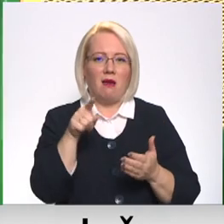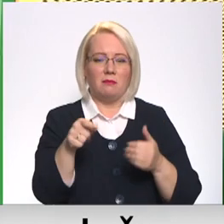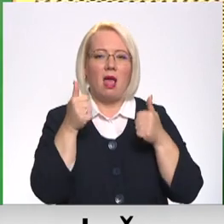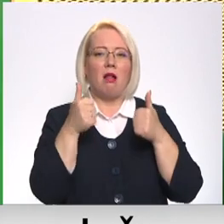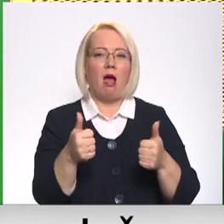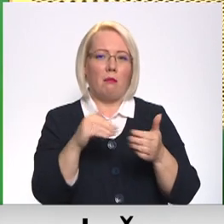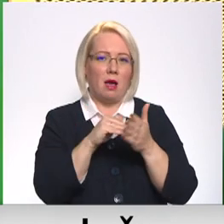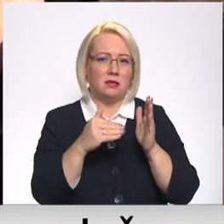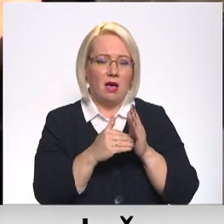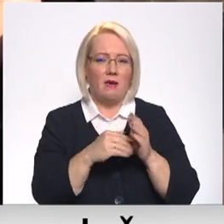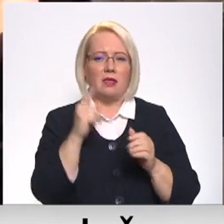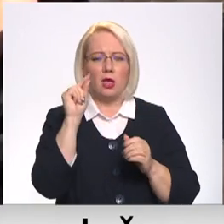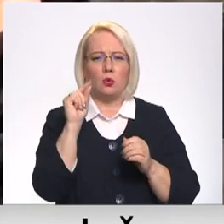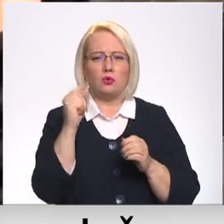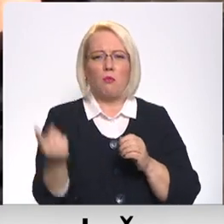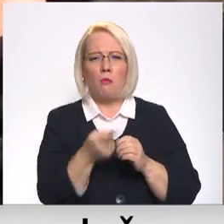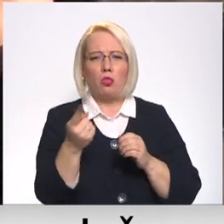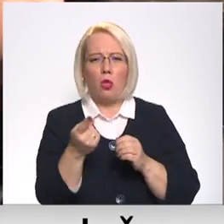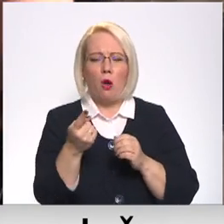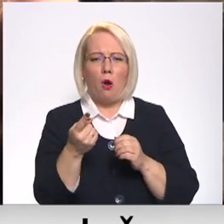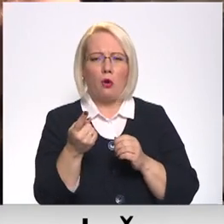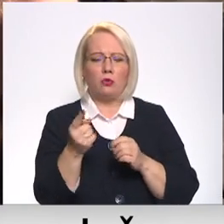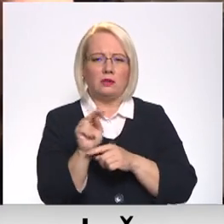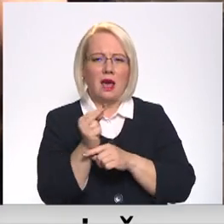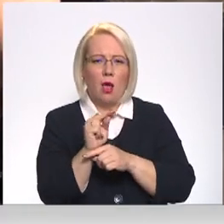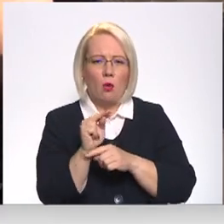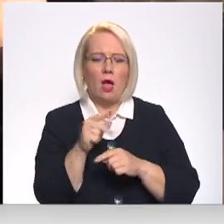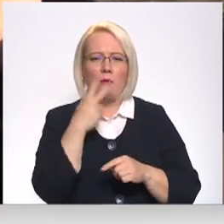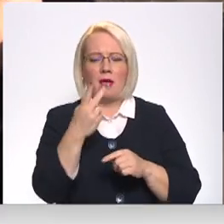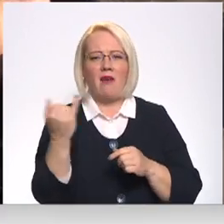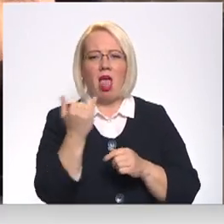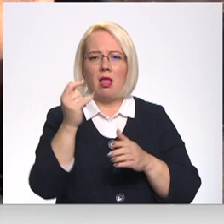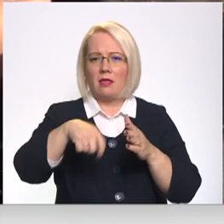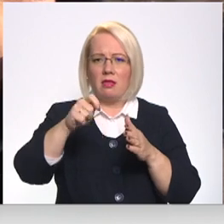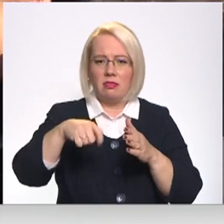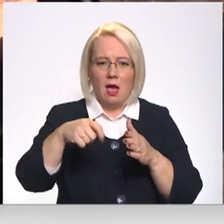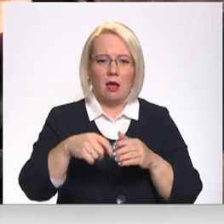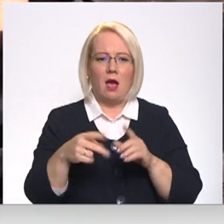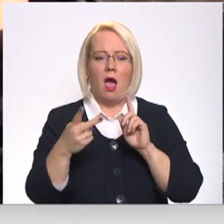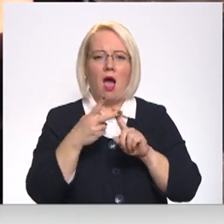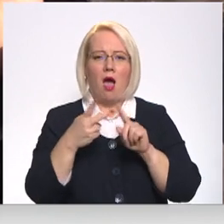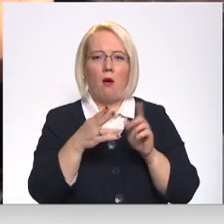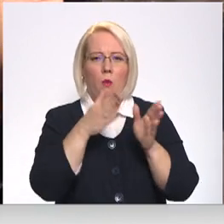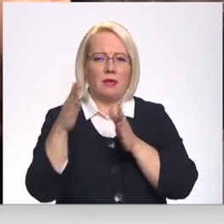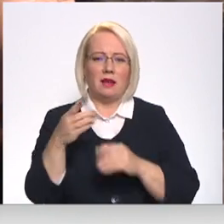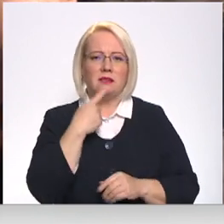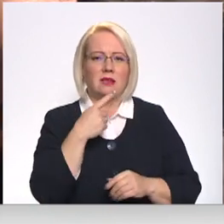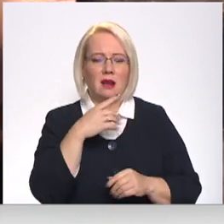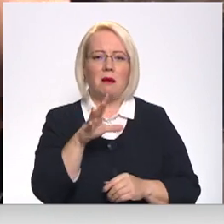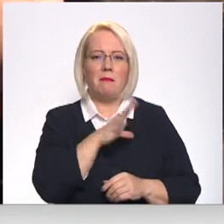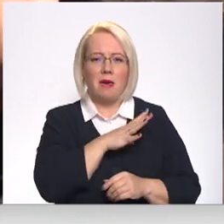vajadzēja tikai puskačai aizdīts pie regulēt, nomazgāt pasīties, ēļus netek un tādas lietas. Šitai Jumzai sarkanai gan bija